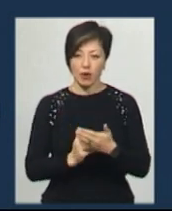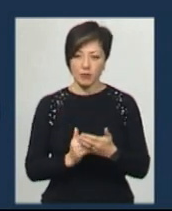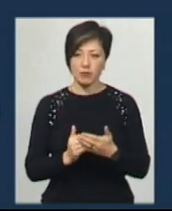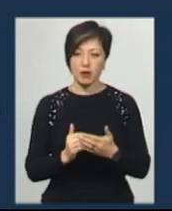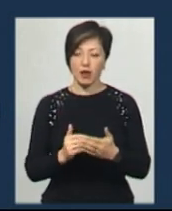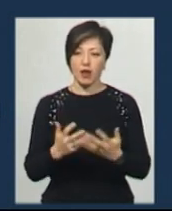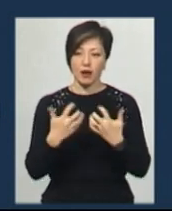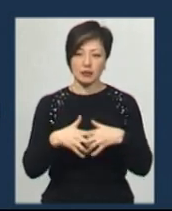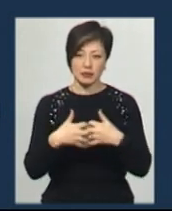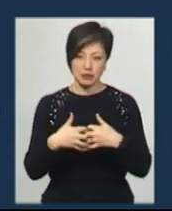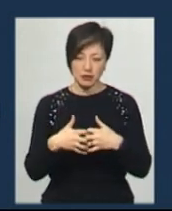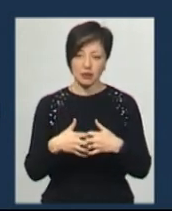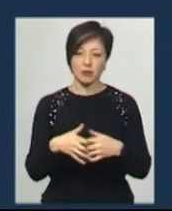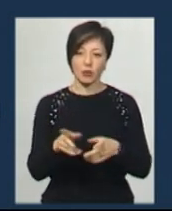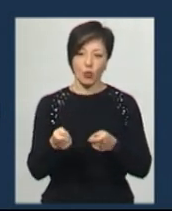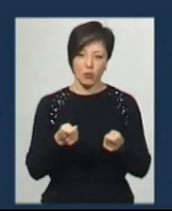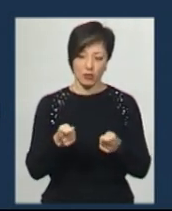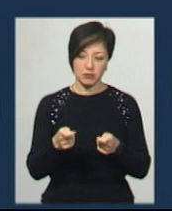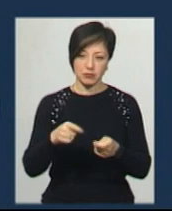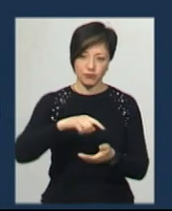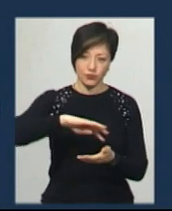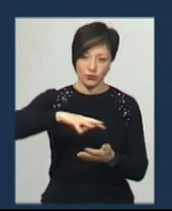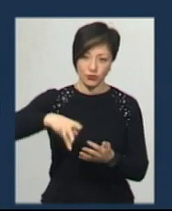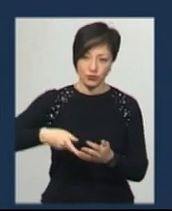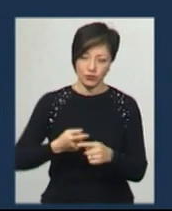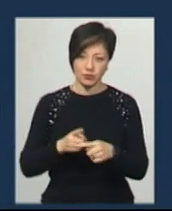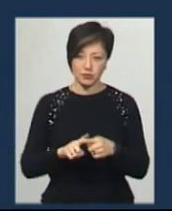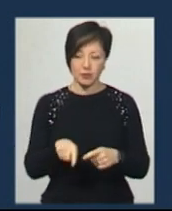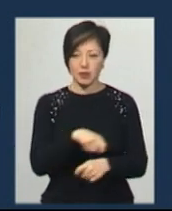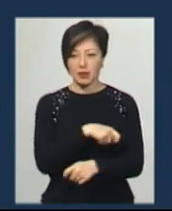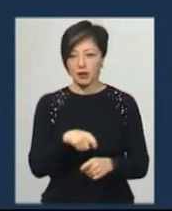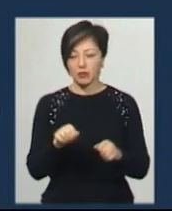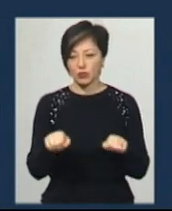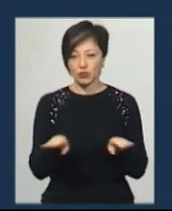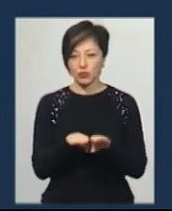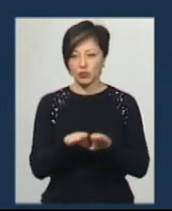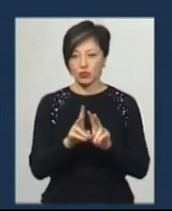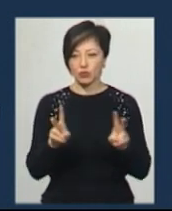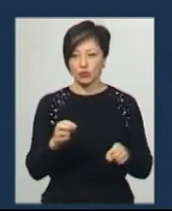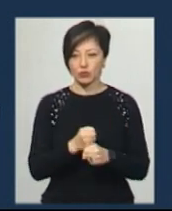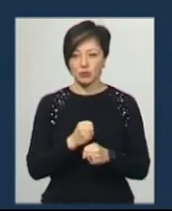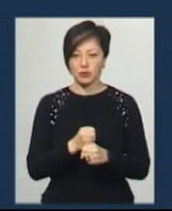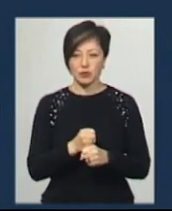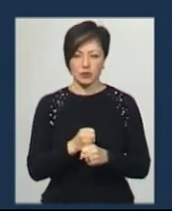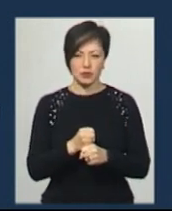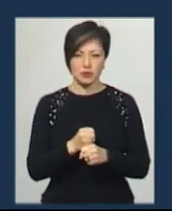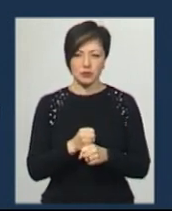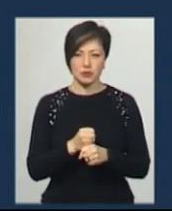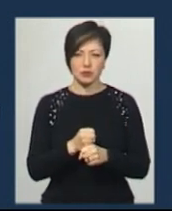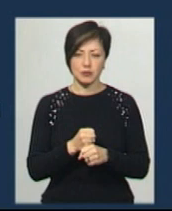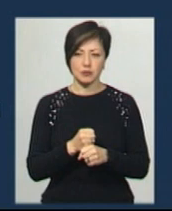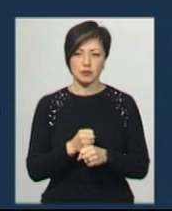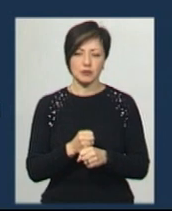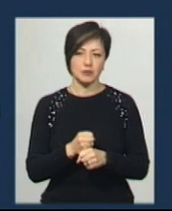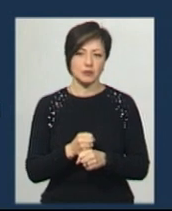станка. Станок ще з своїм програмним управлінням, може це з тим матеріалом. Деякі схожі робили, але ми зупинилися в цьому. Не хилиться,